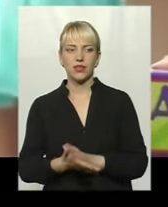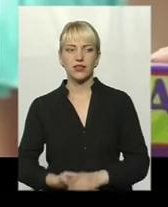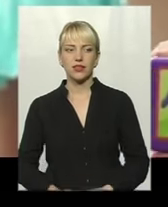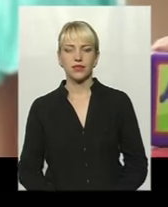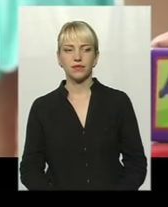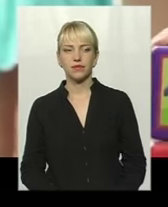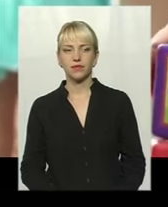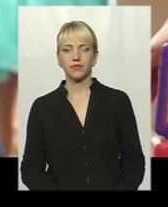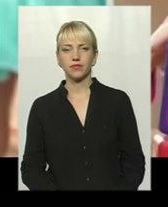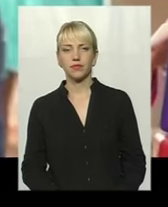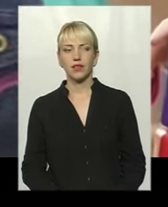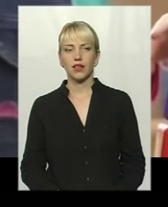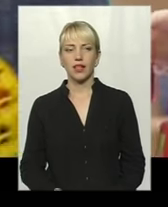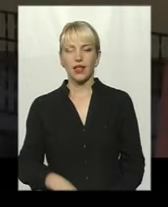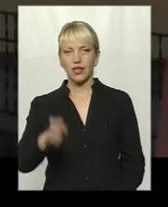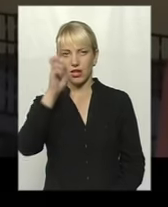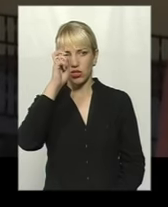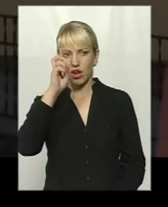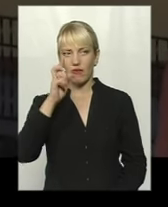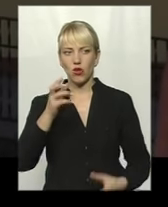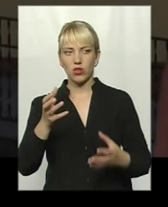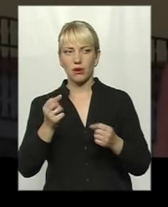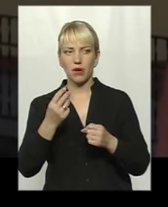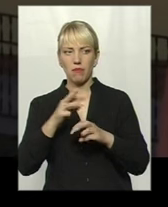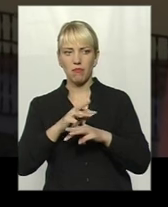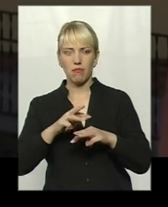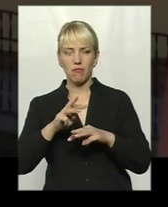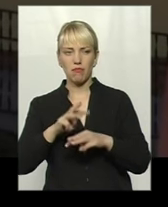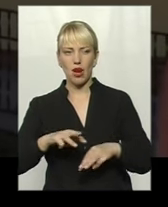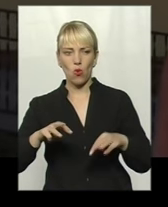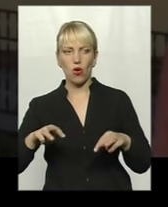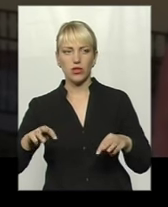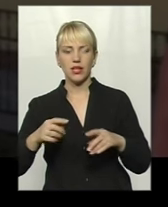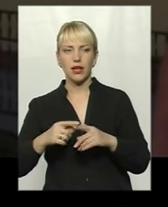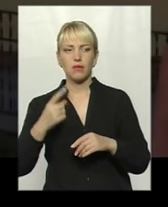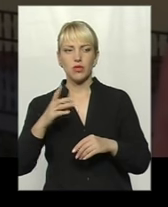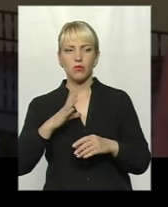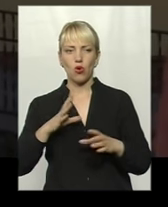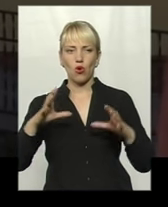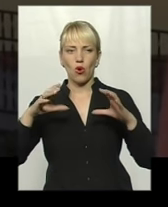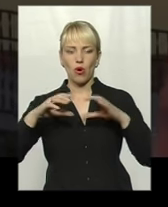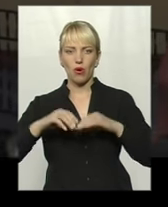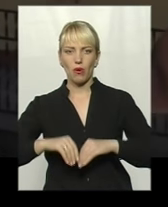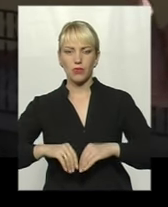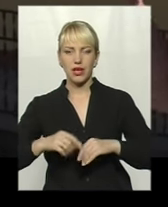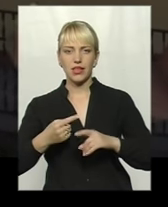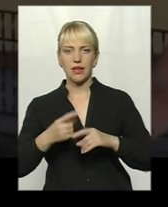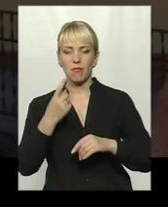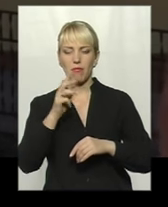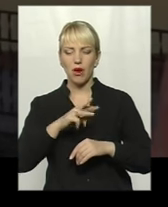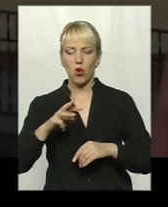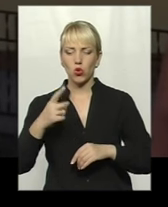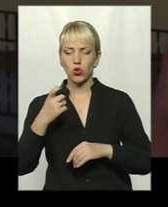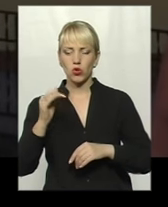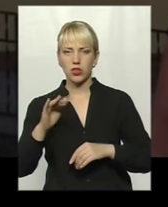Від держави надержали мільйон, перша допомога в об'єднаному громаду була. Це був перший мільйон 100 тисяч, який ми кинули на цей